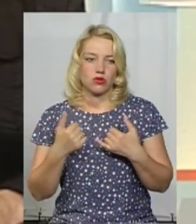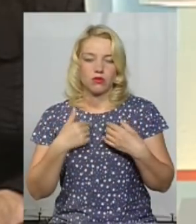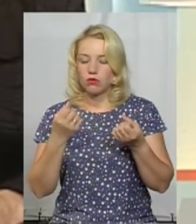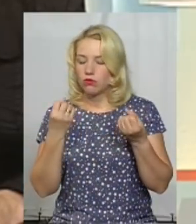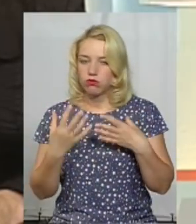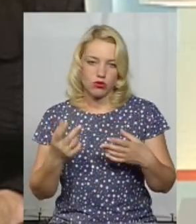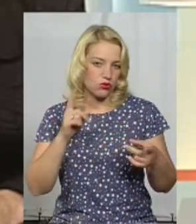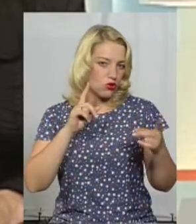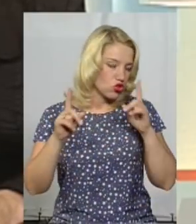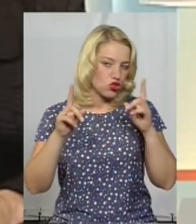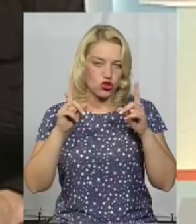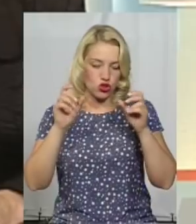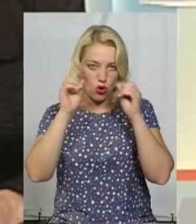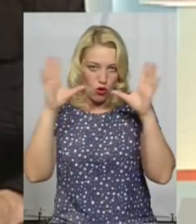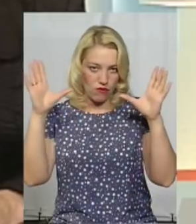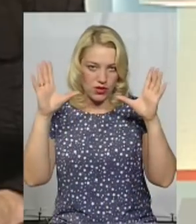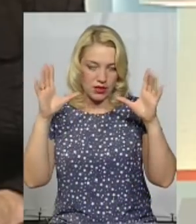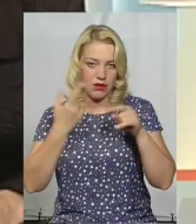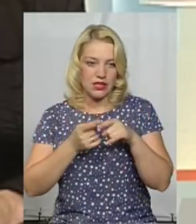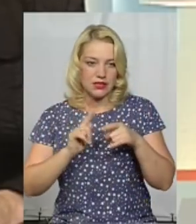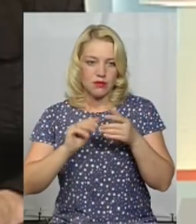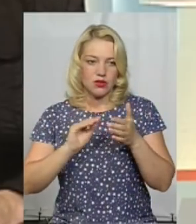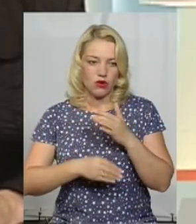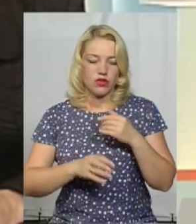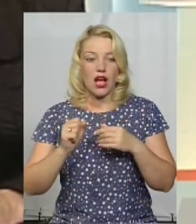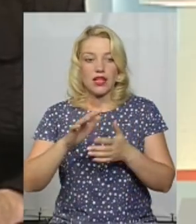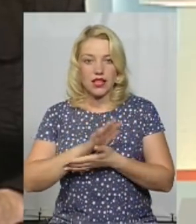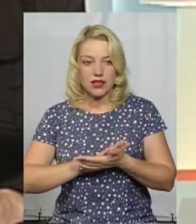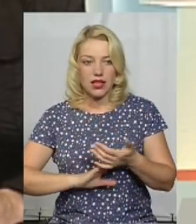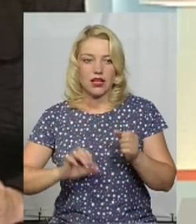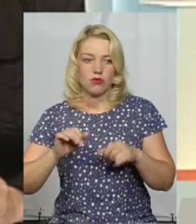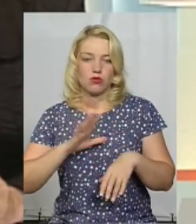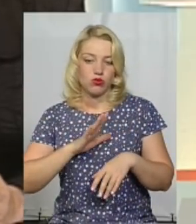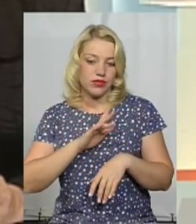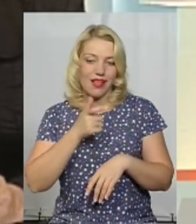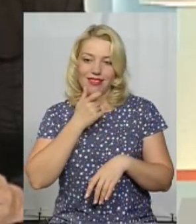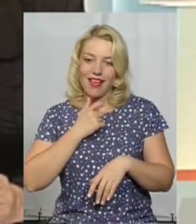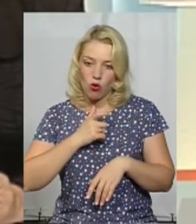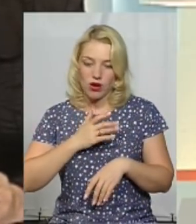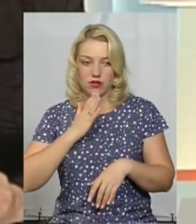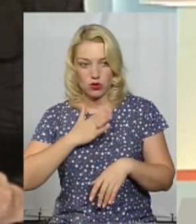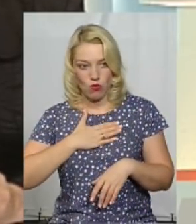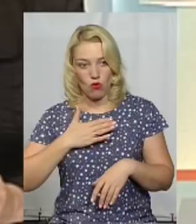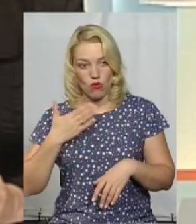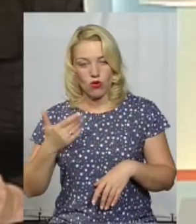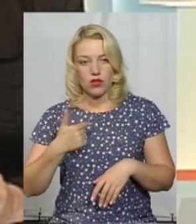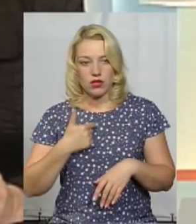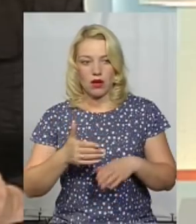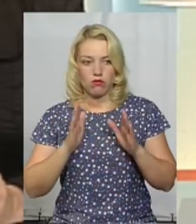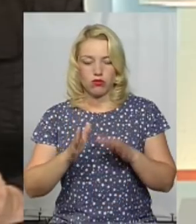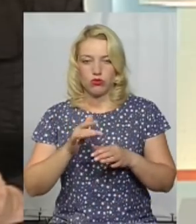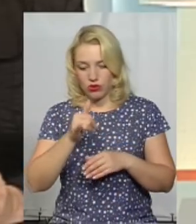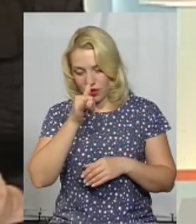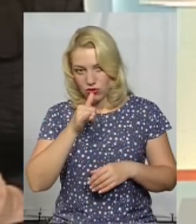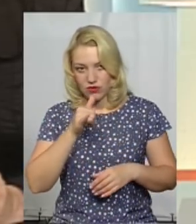шуковані. Просто шуковані тими довідками. А надалі, може це буде некоректно з мого боку, але я буду просто не